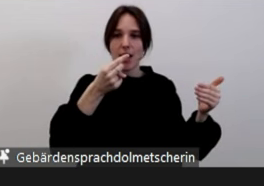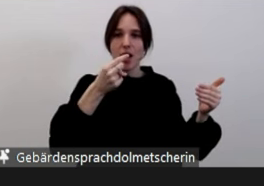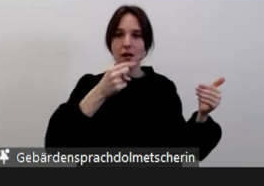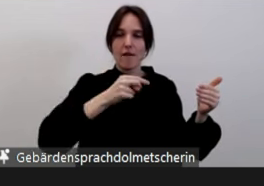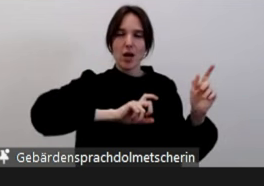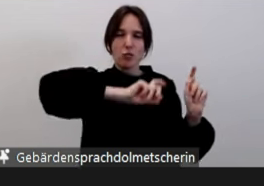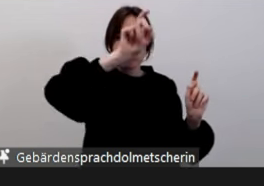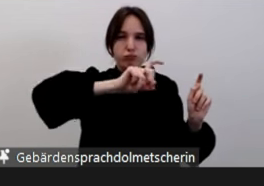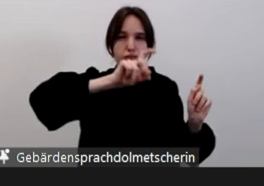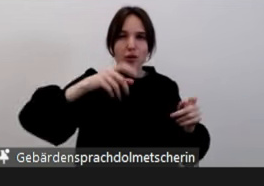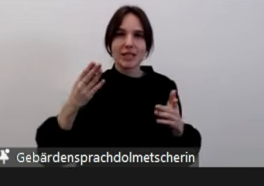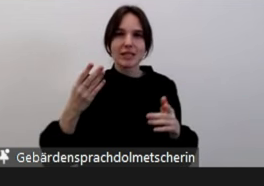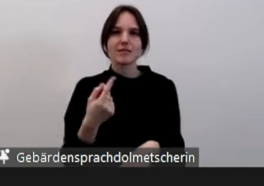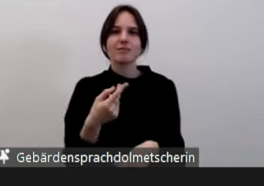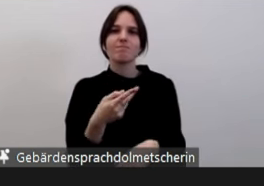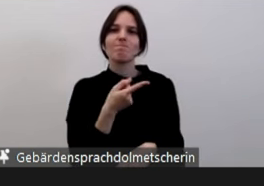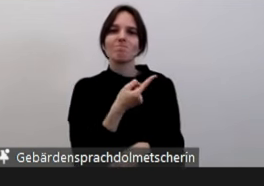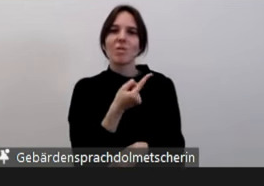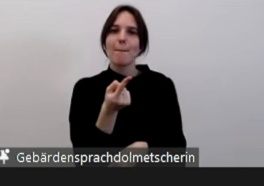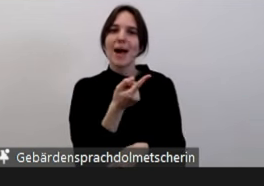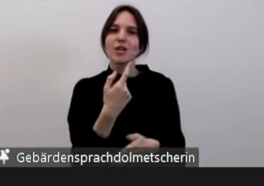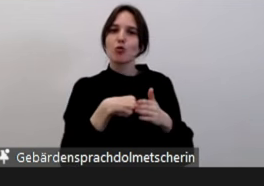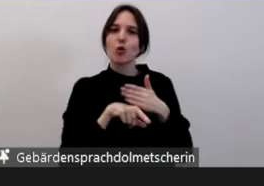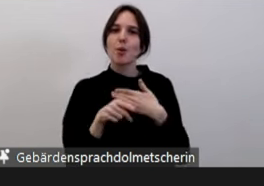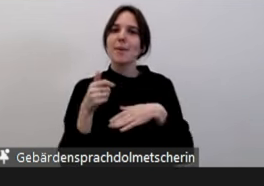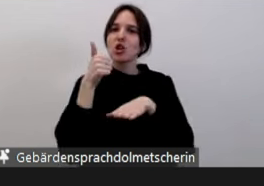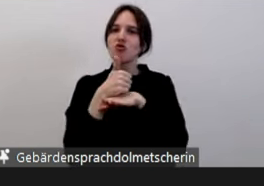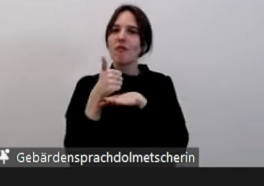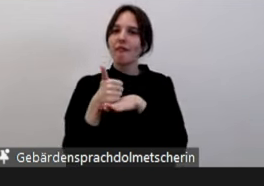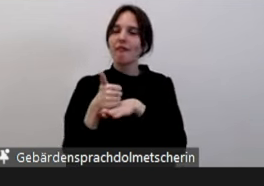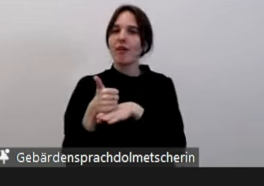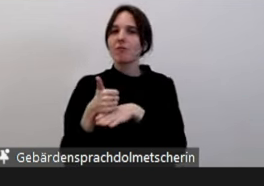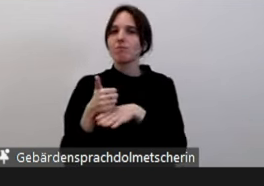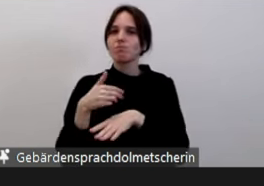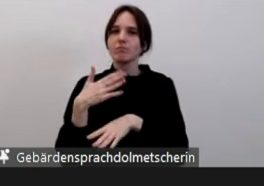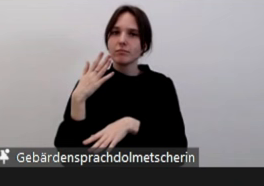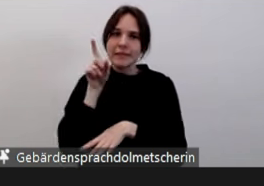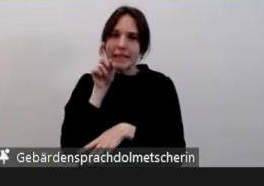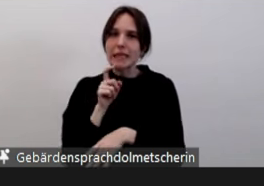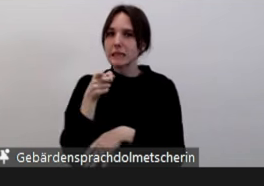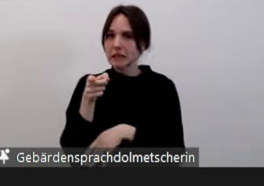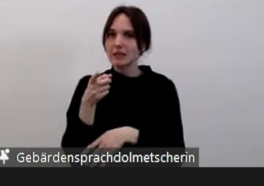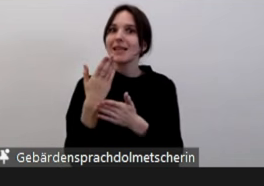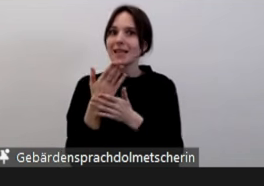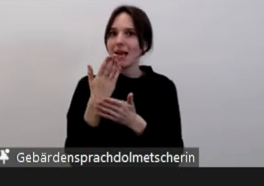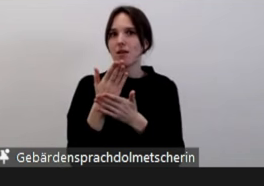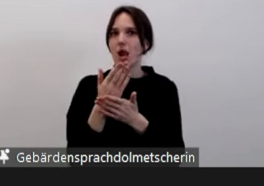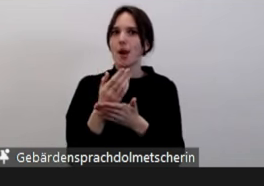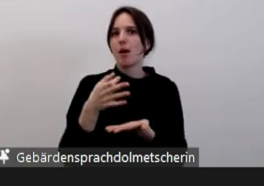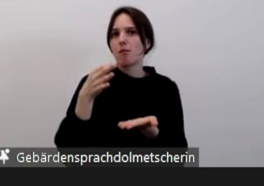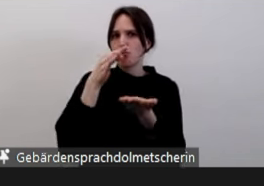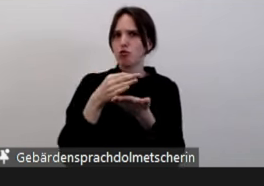entsprechende Sexualkontakte vorangebracht zu haben. Also eben in der Öffentlichkeit eine Schmierenkampagne gegen Kolleginnen.